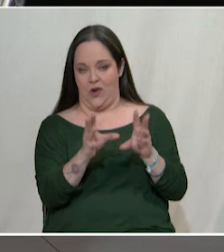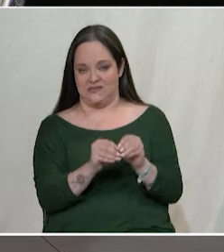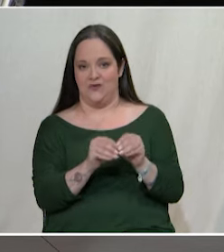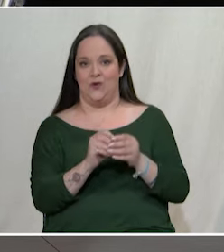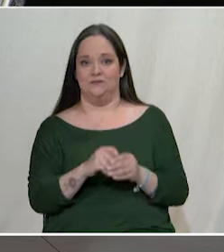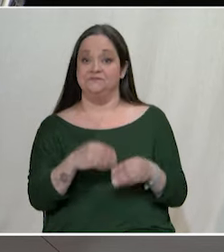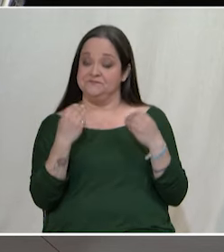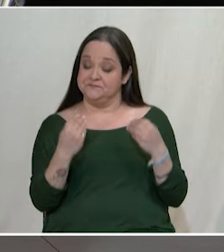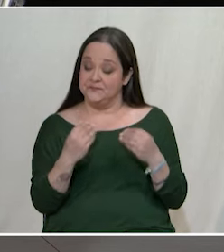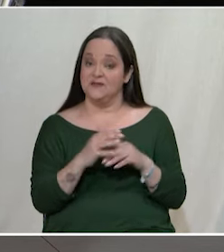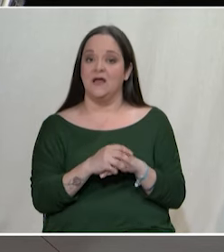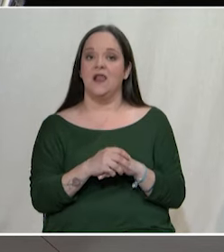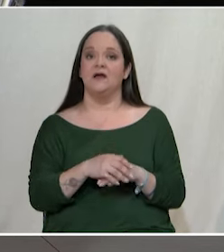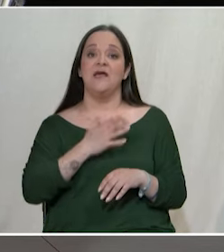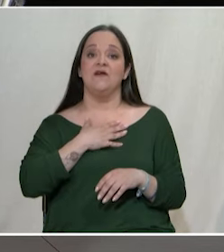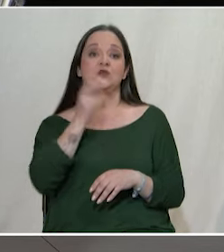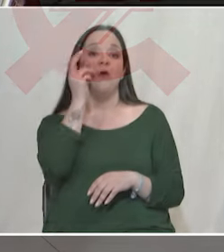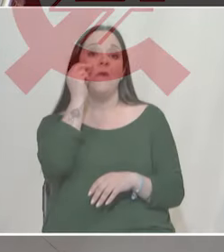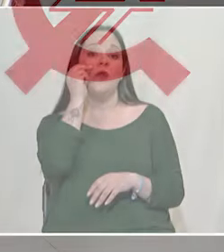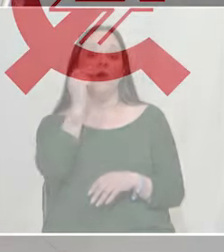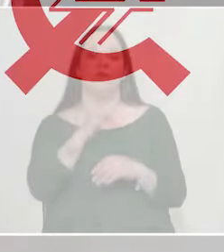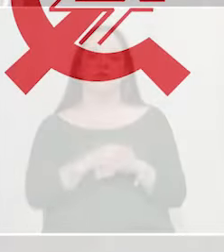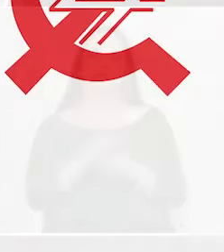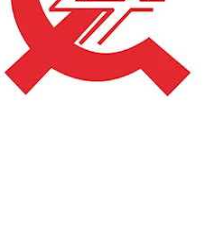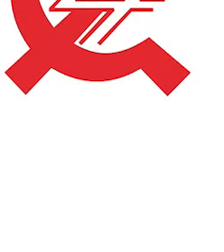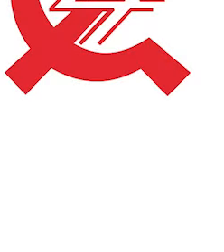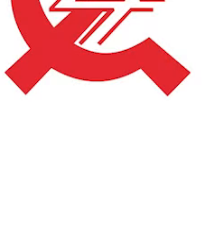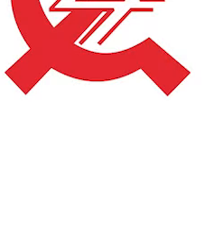να είστε καλά Κυρίες και κύριοι σας ευχαριστούμε που μας παρακολουθήσατε Καλή συνέχεια